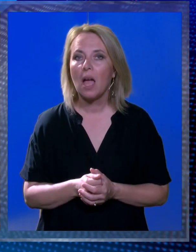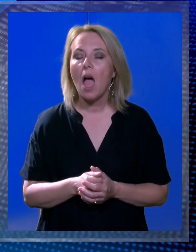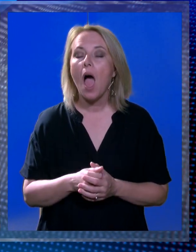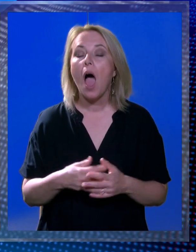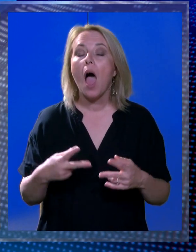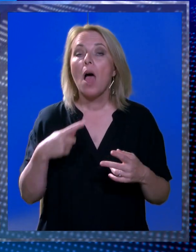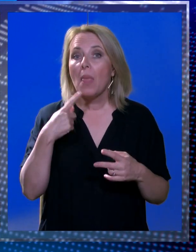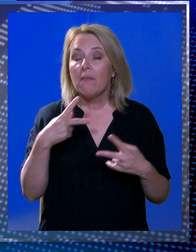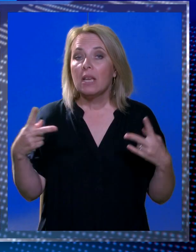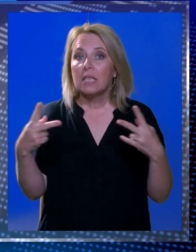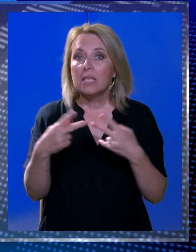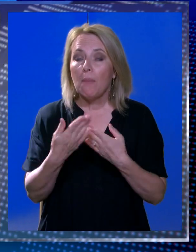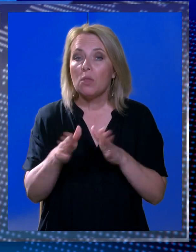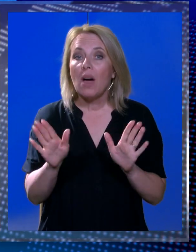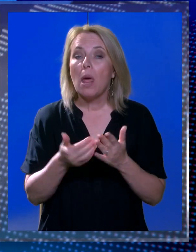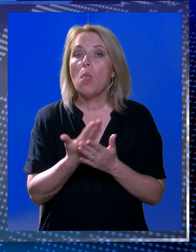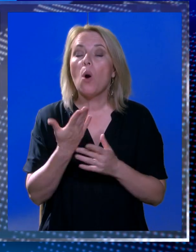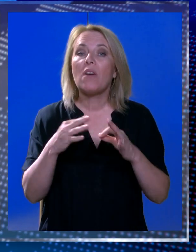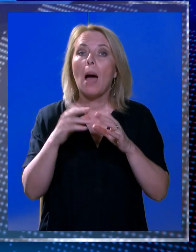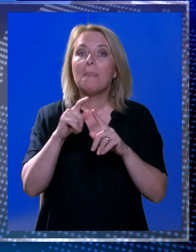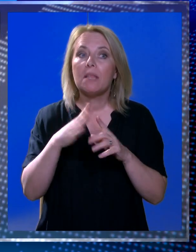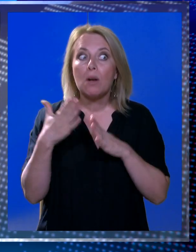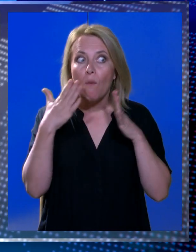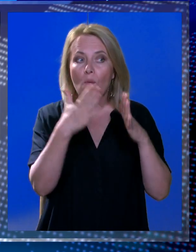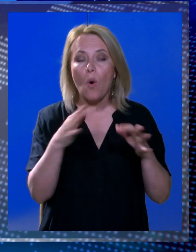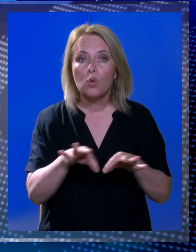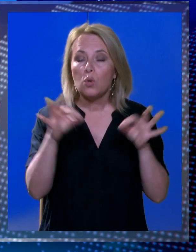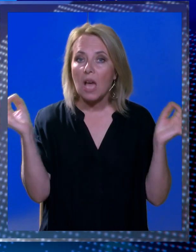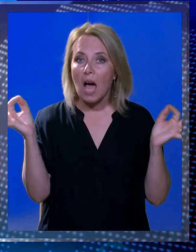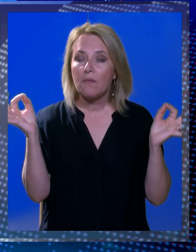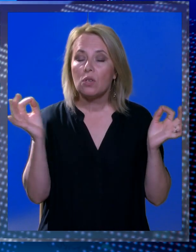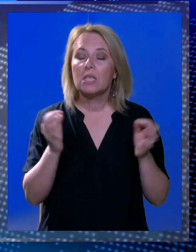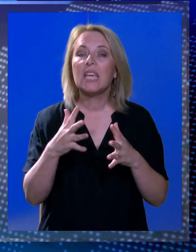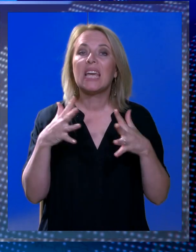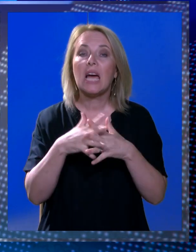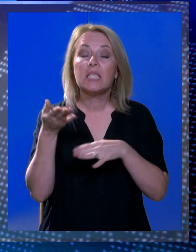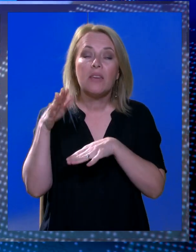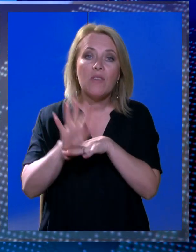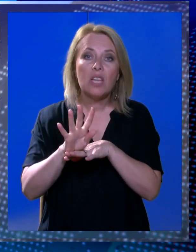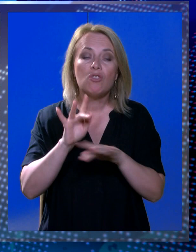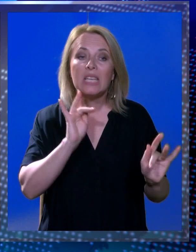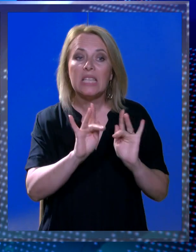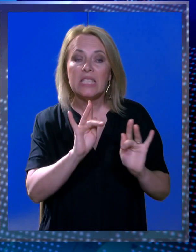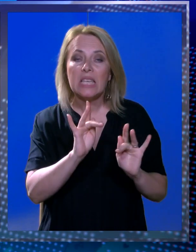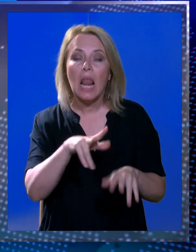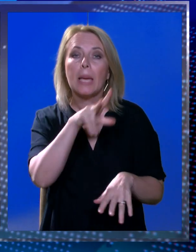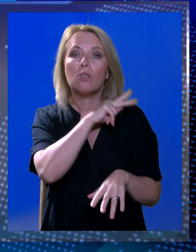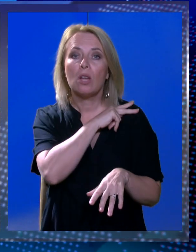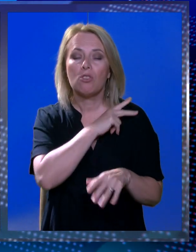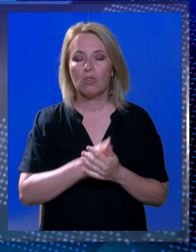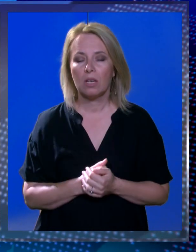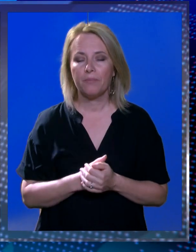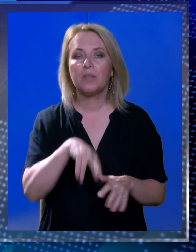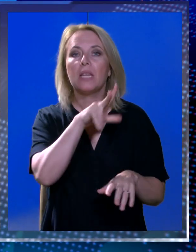Najavljena zabrana otvaranja novih apartmana i dalje u fokusu javnosti, gradski vječnici opleli po gradu načelniku. Mato